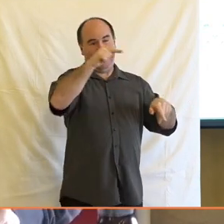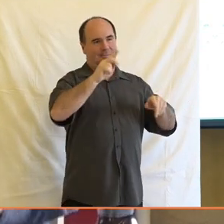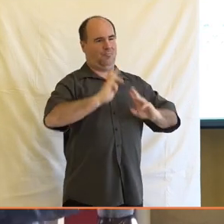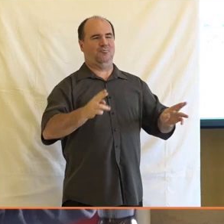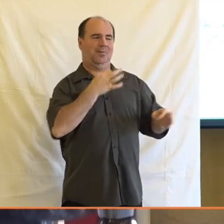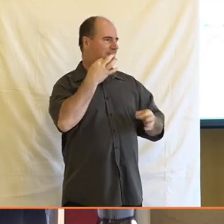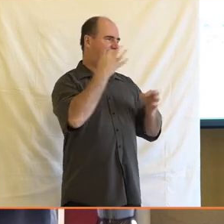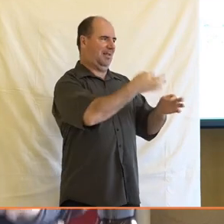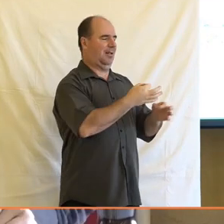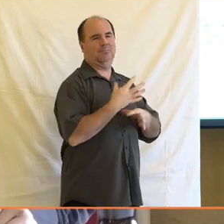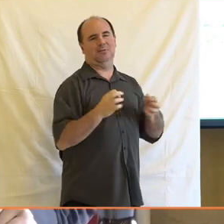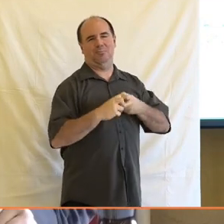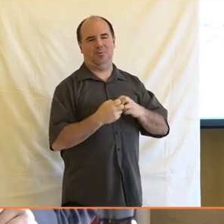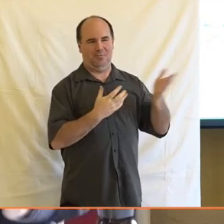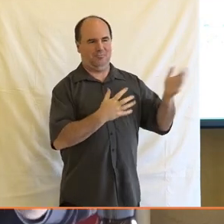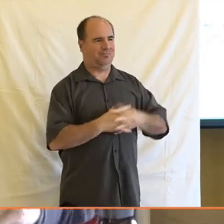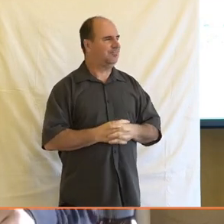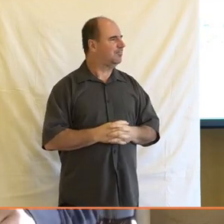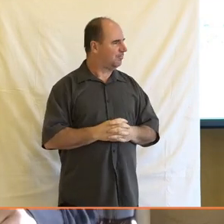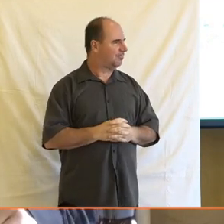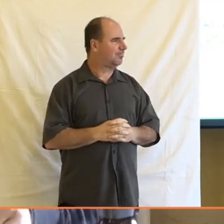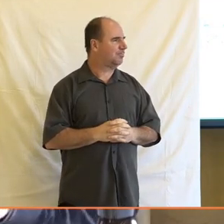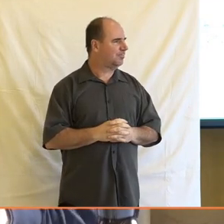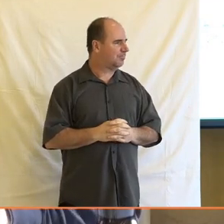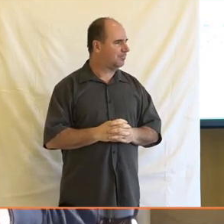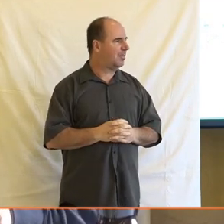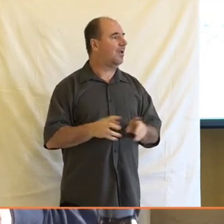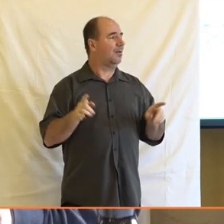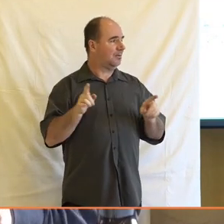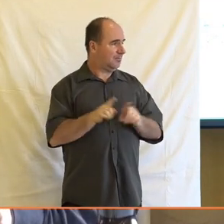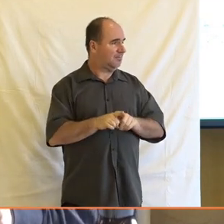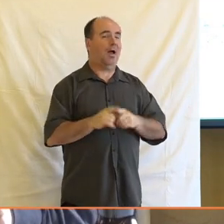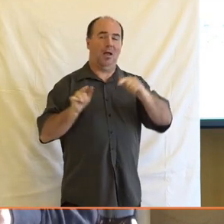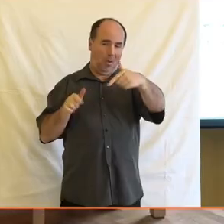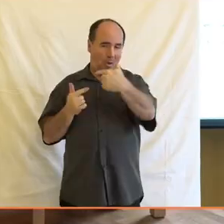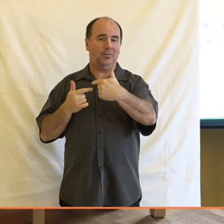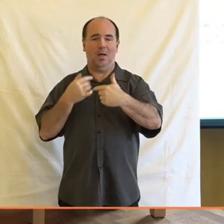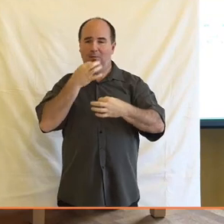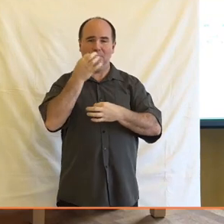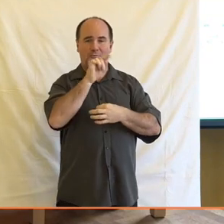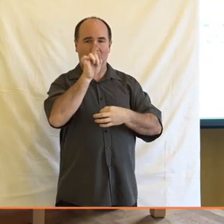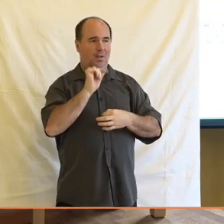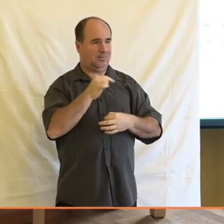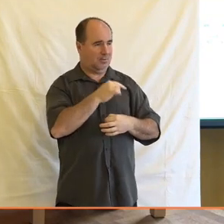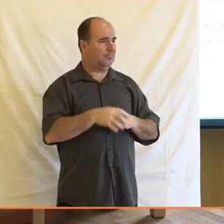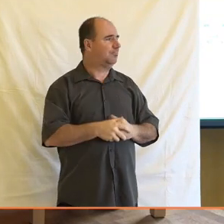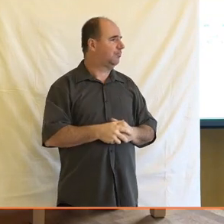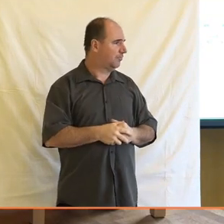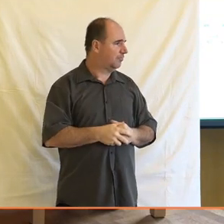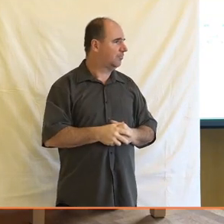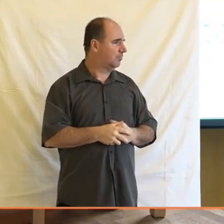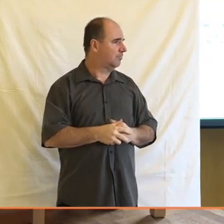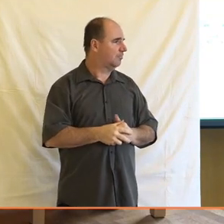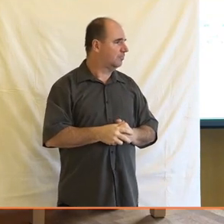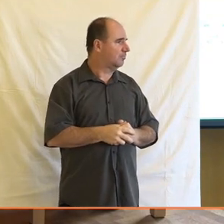konci, až vás tady vyzvuk diskuzi, anebo se můžete ptát i online na aplikaci Slido, jejíž